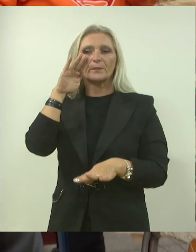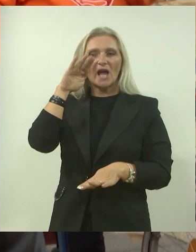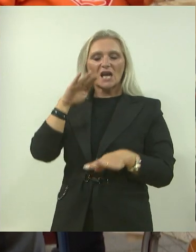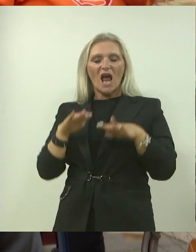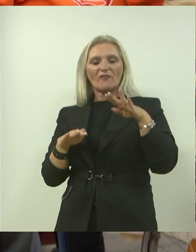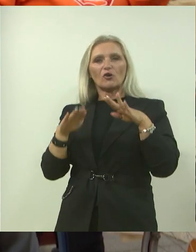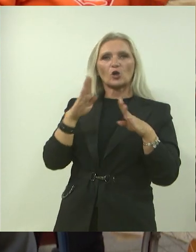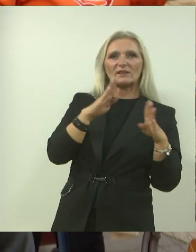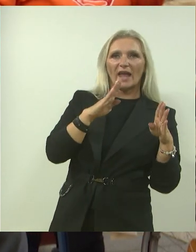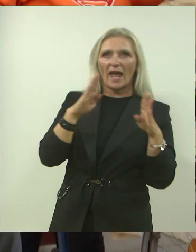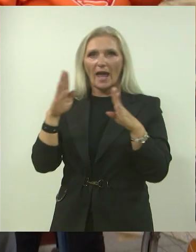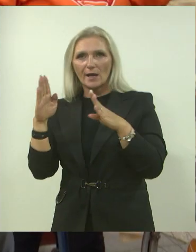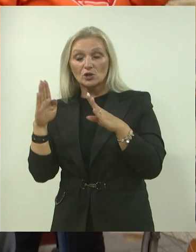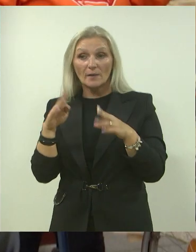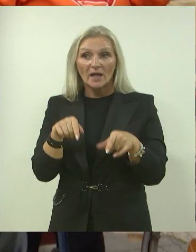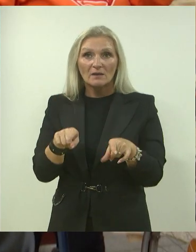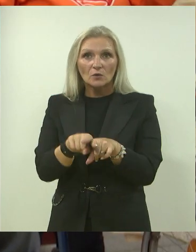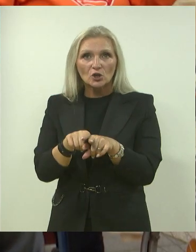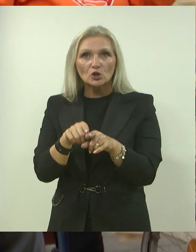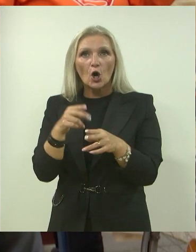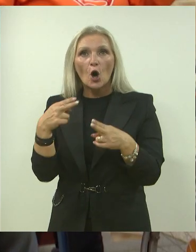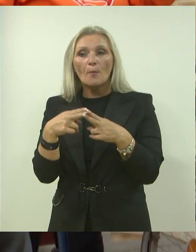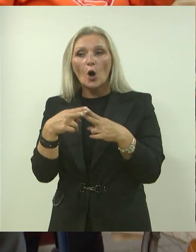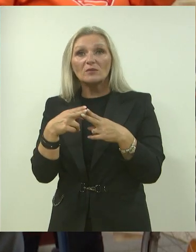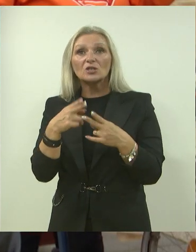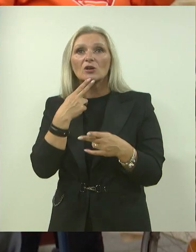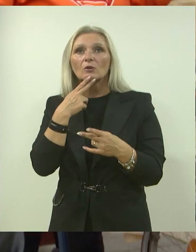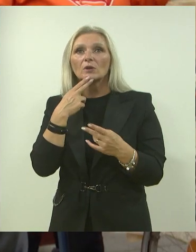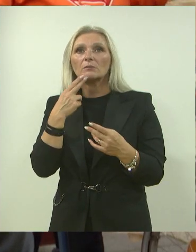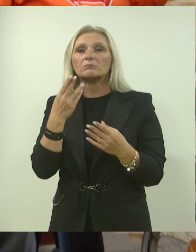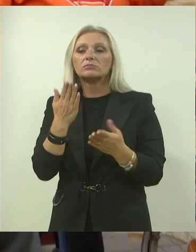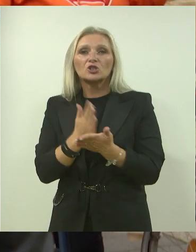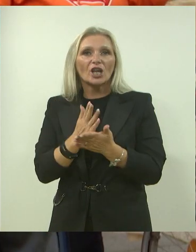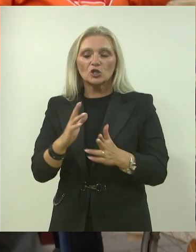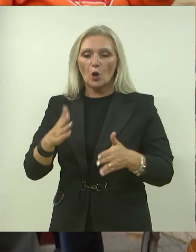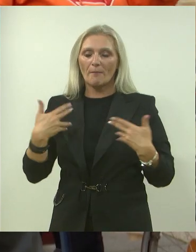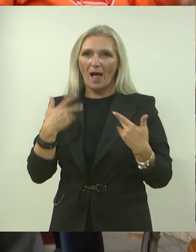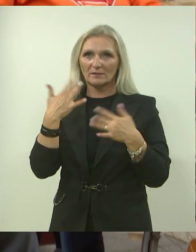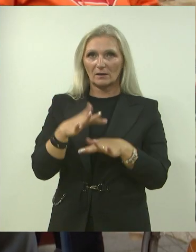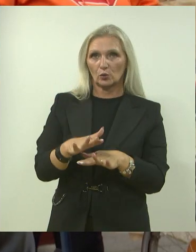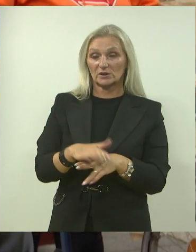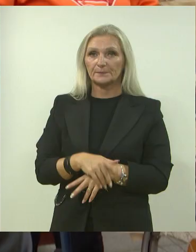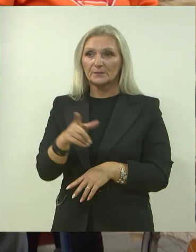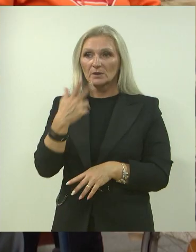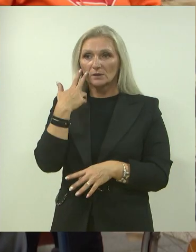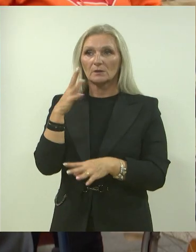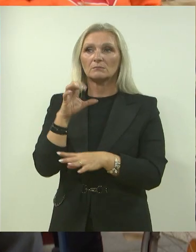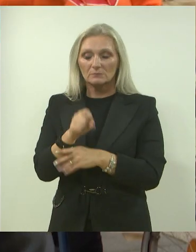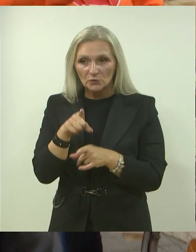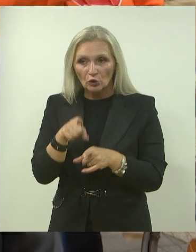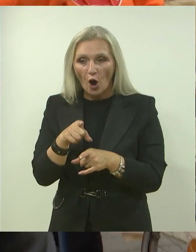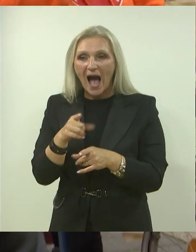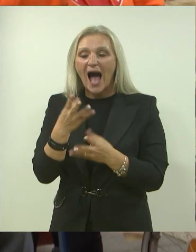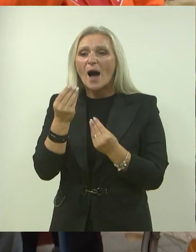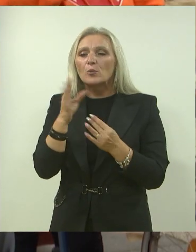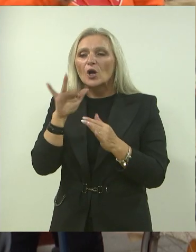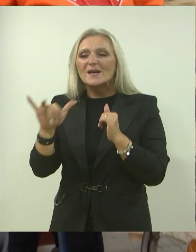isto poremećaji koji često se javljaju u mlađoj životnoj dobi. Dakle, to su ti vidljivi simptomi, a jako je puno